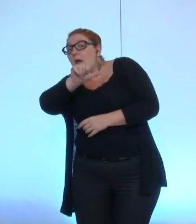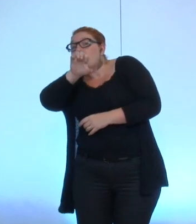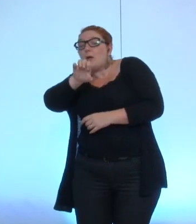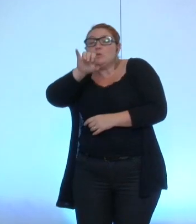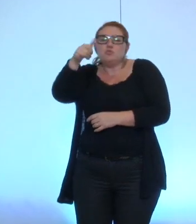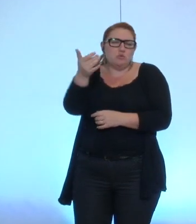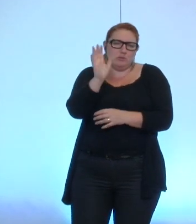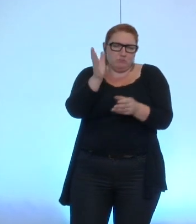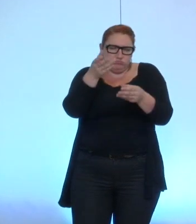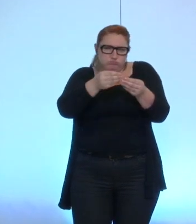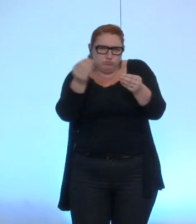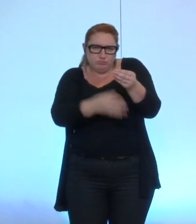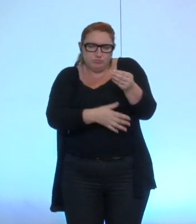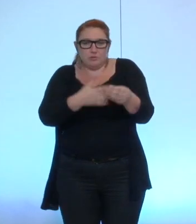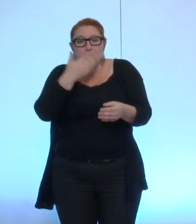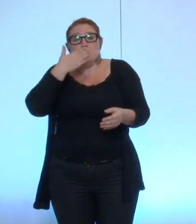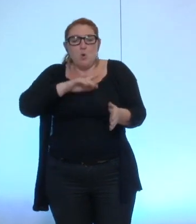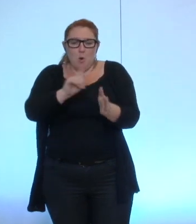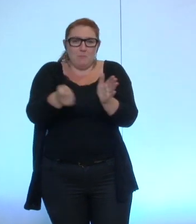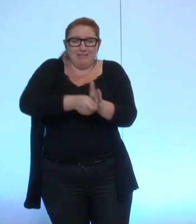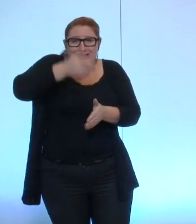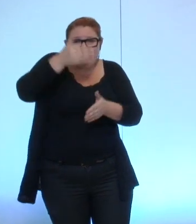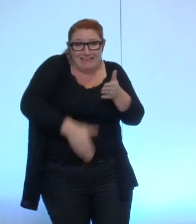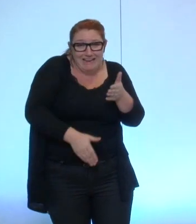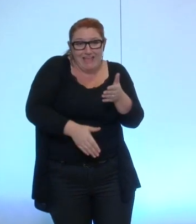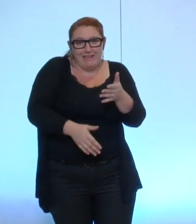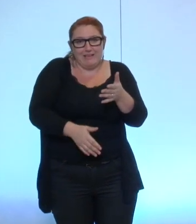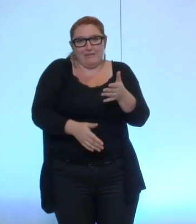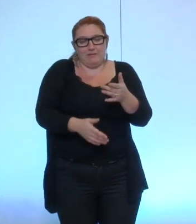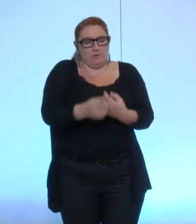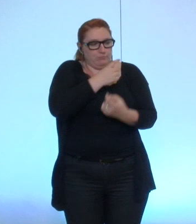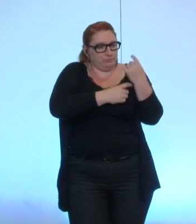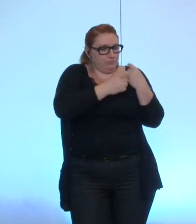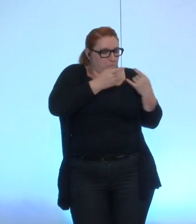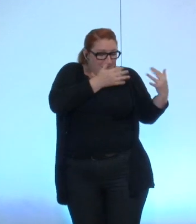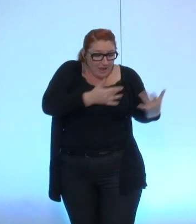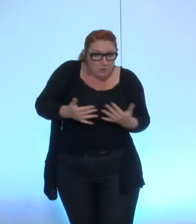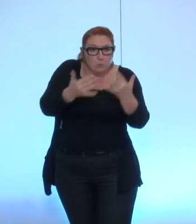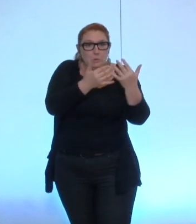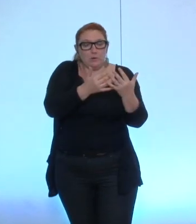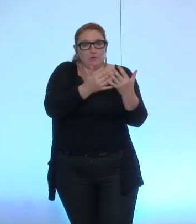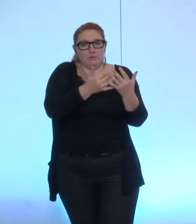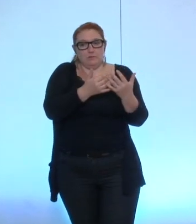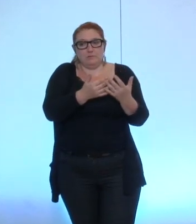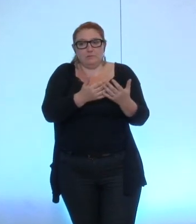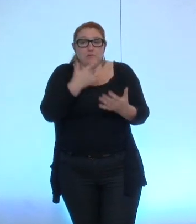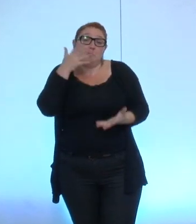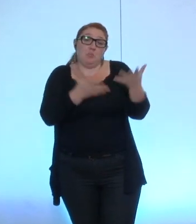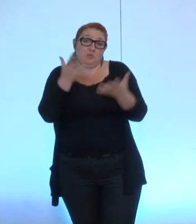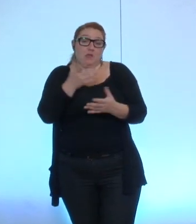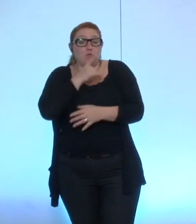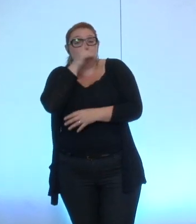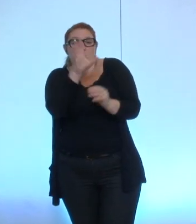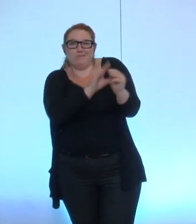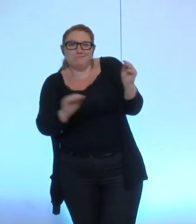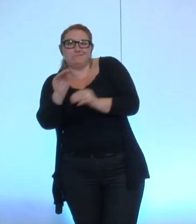délais à rebours voilà nous permettant effectivement d'avoir ce cas et c'est pourquoi